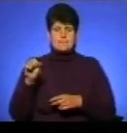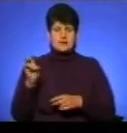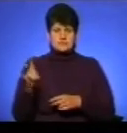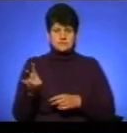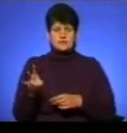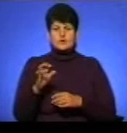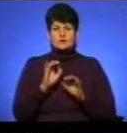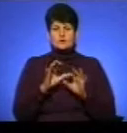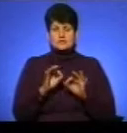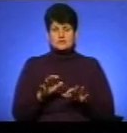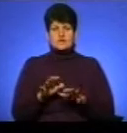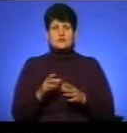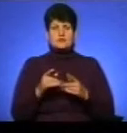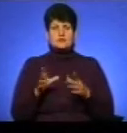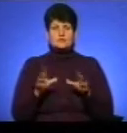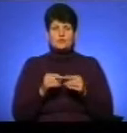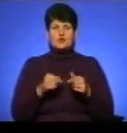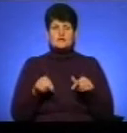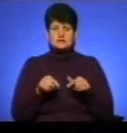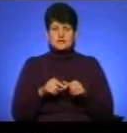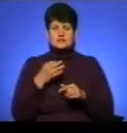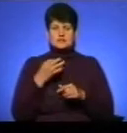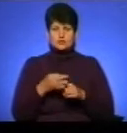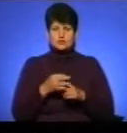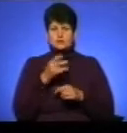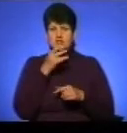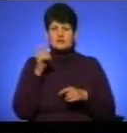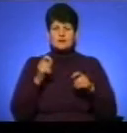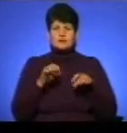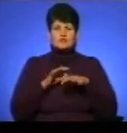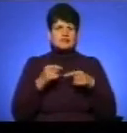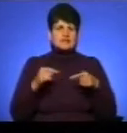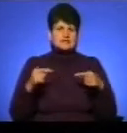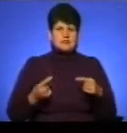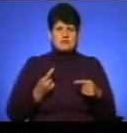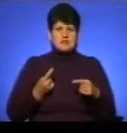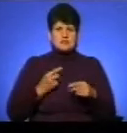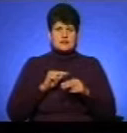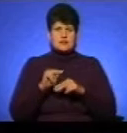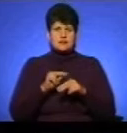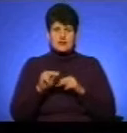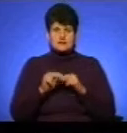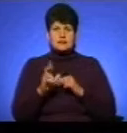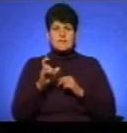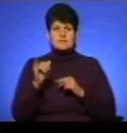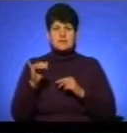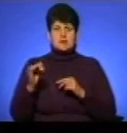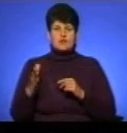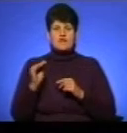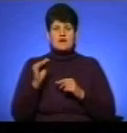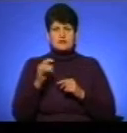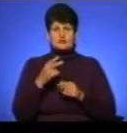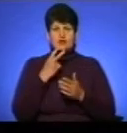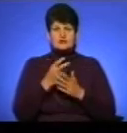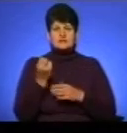фестивалю Світлана Козелко. Вона додала, що під час фестивалю проведуть різні майстер-класи для дорослих та дітей. На Бібліофесті презентують 12